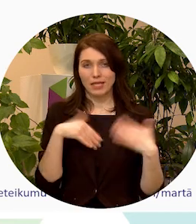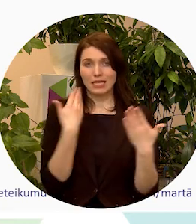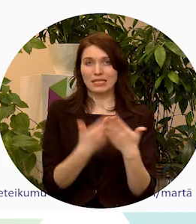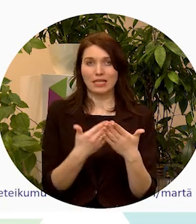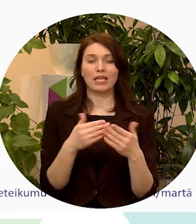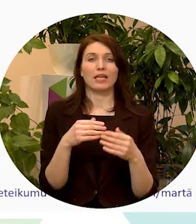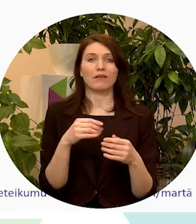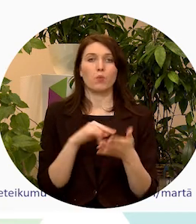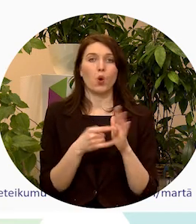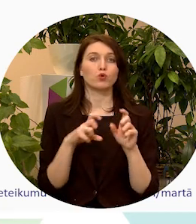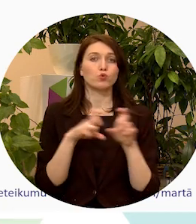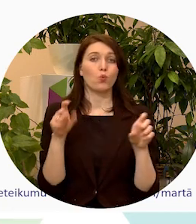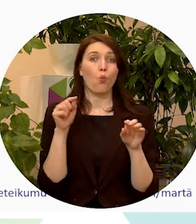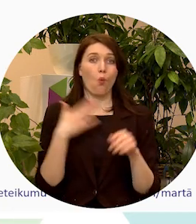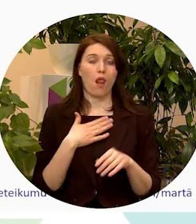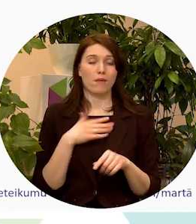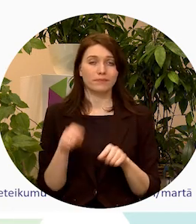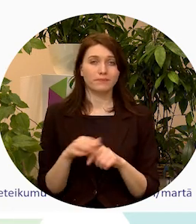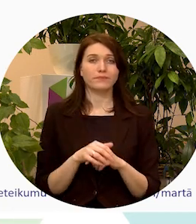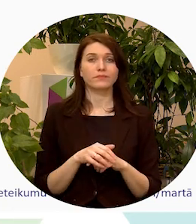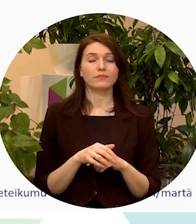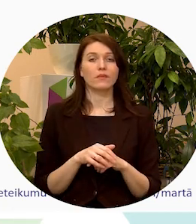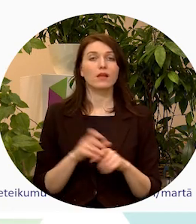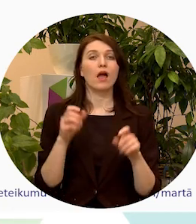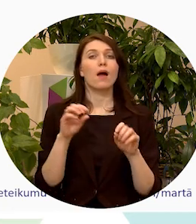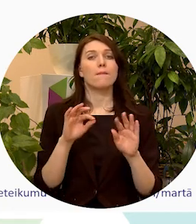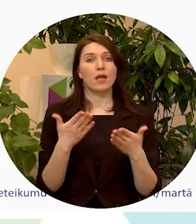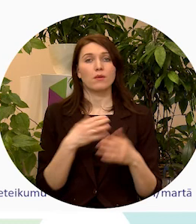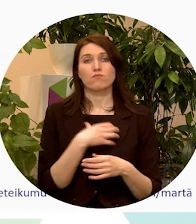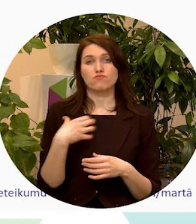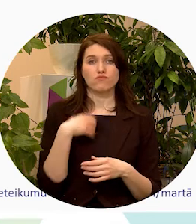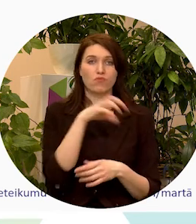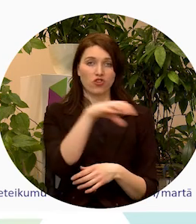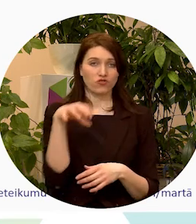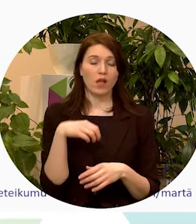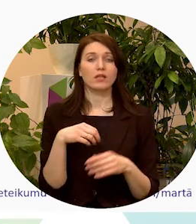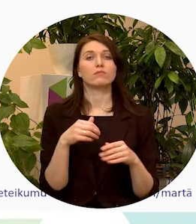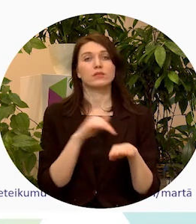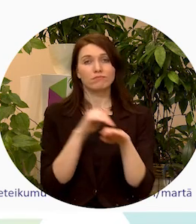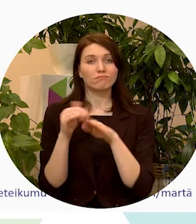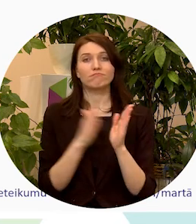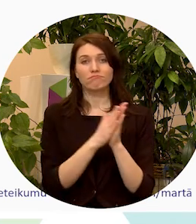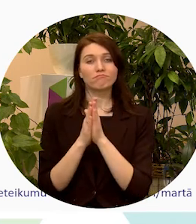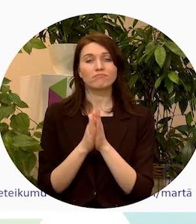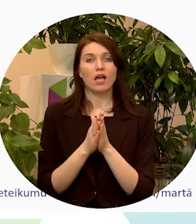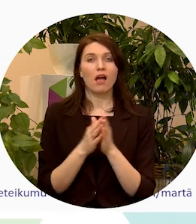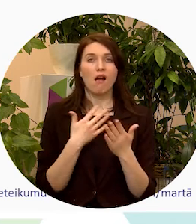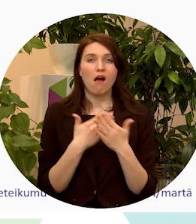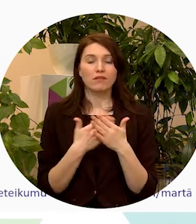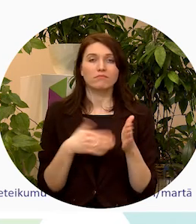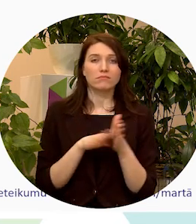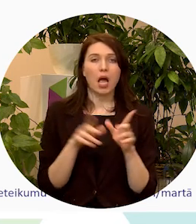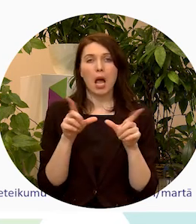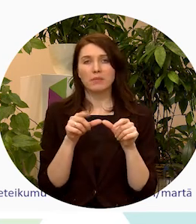savā skolā. Savukārt pašvaldības aicinām sarosīties apmēram